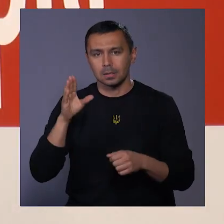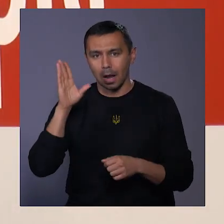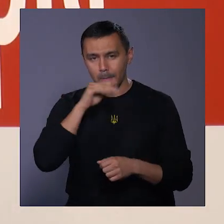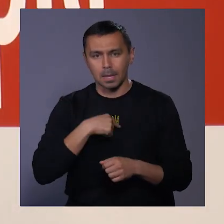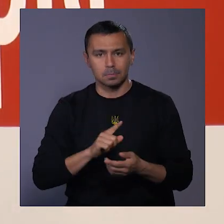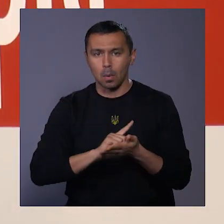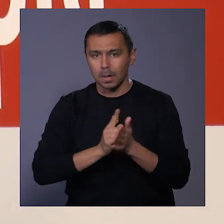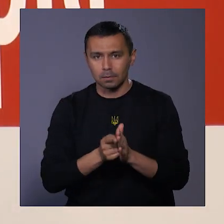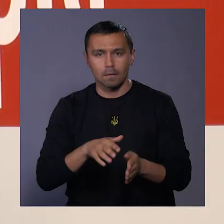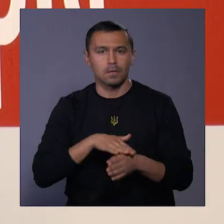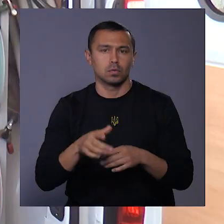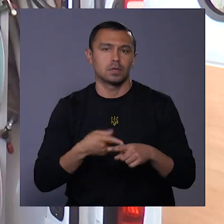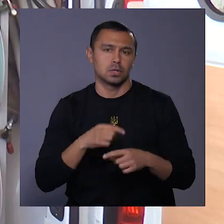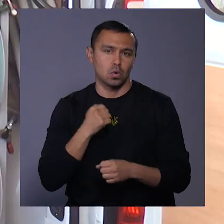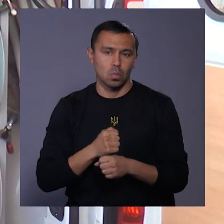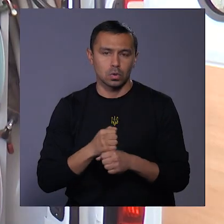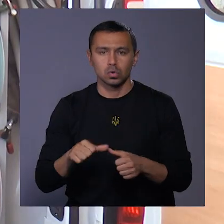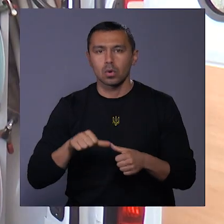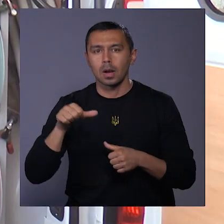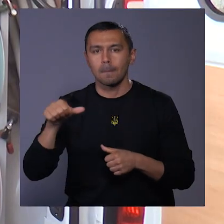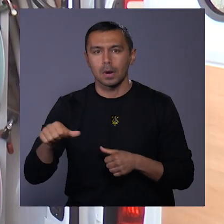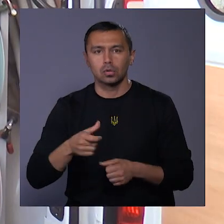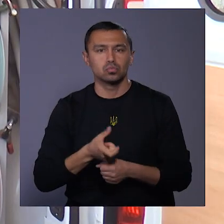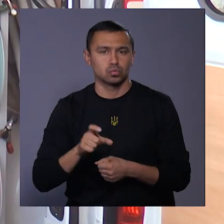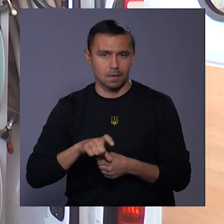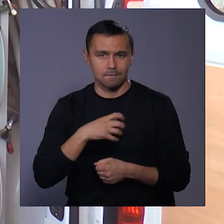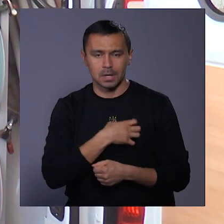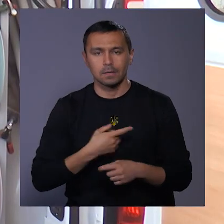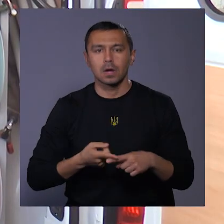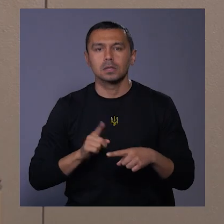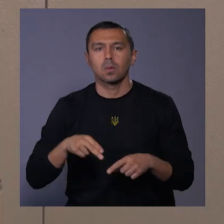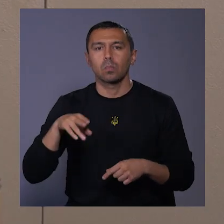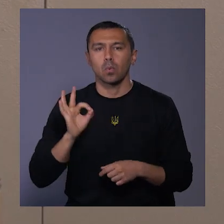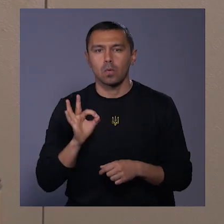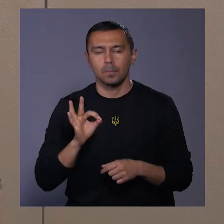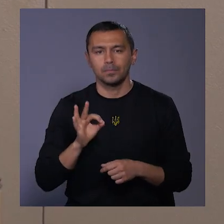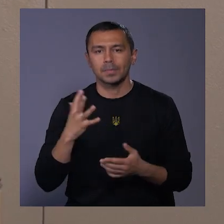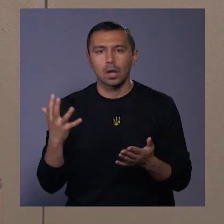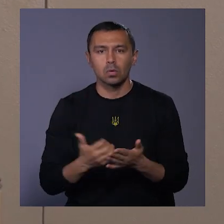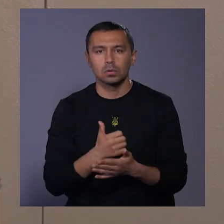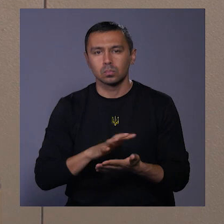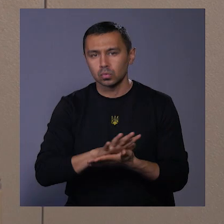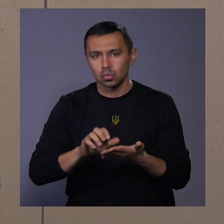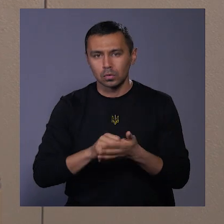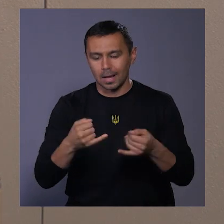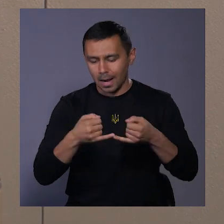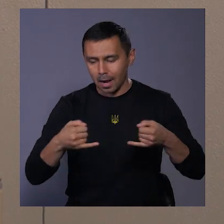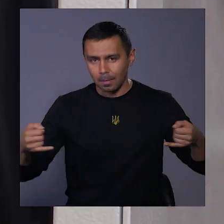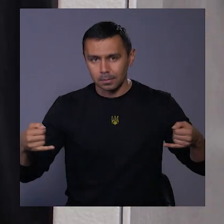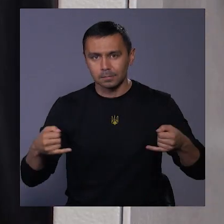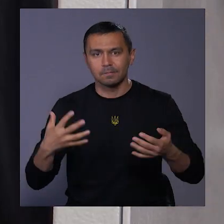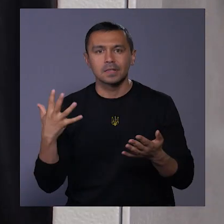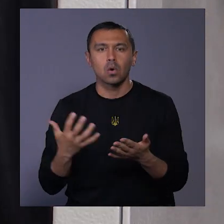оперативно виконувати ці роботи. Зокрема, дуже важливо це по віднаходженню пошкоджень кабельних ліній, по